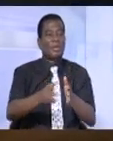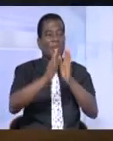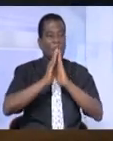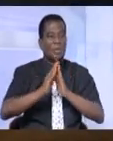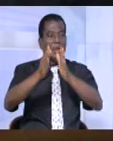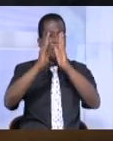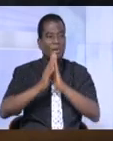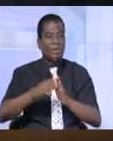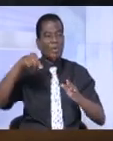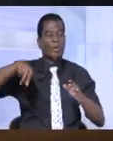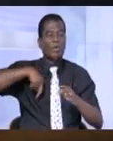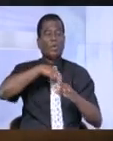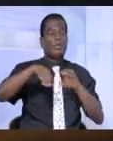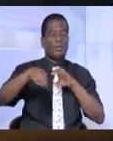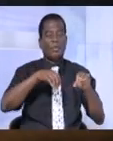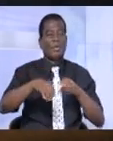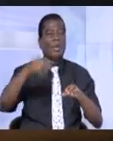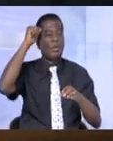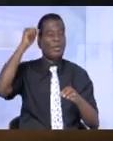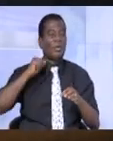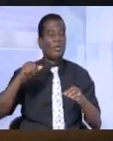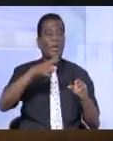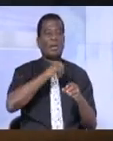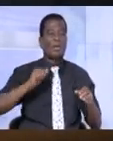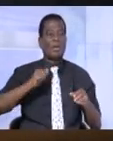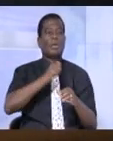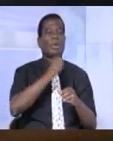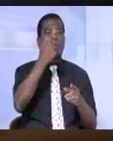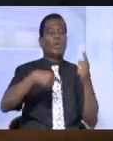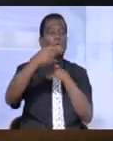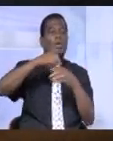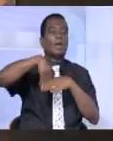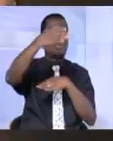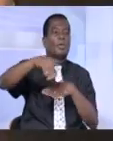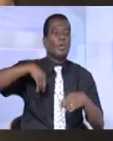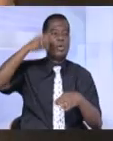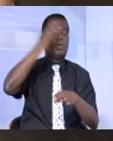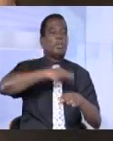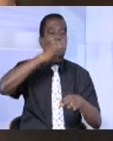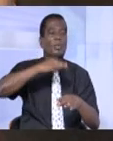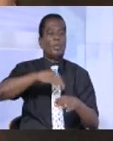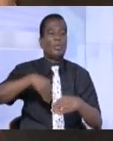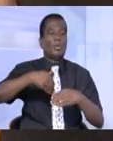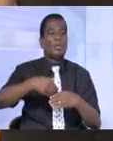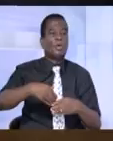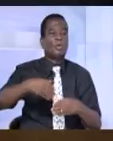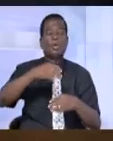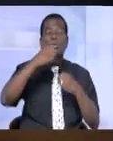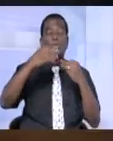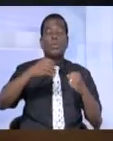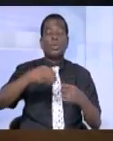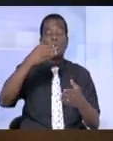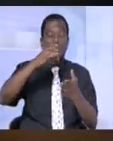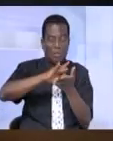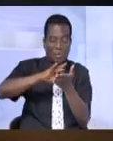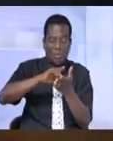nous avons faite à l'ambassade et nous-mêmes, ministère de la Santé. Et un jour après, nous bénéficions de l'arrivée de médicaments. C'est une